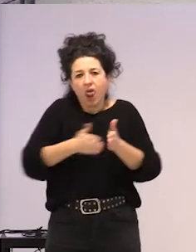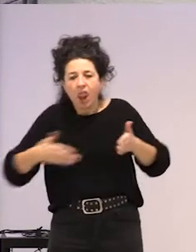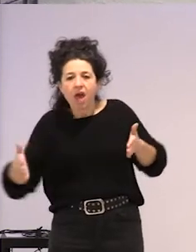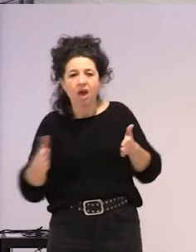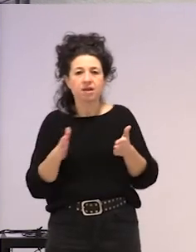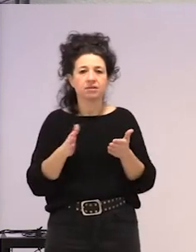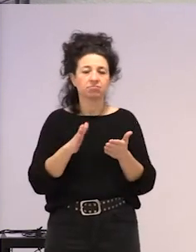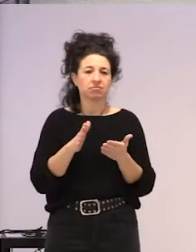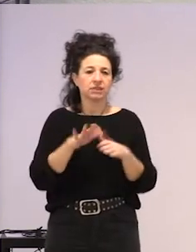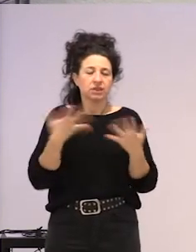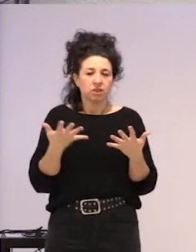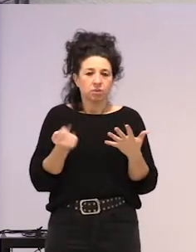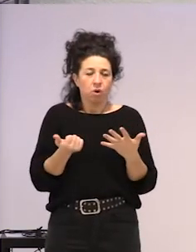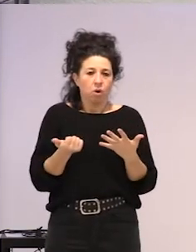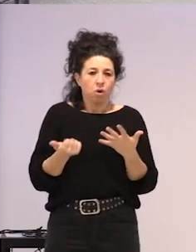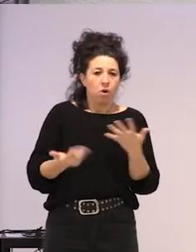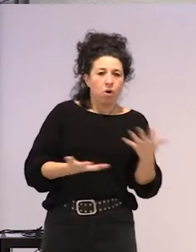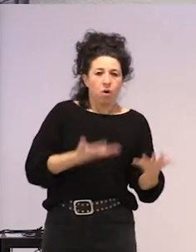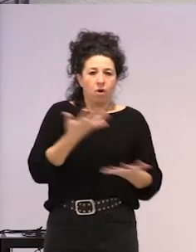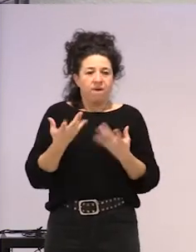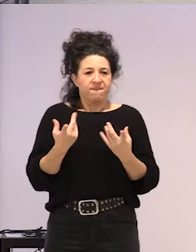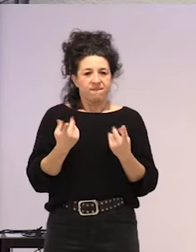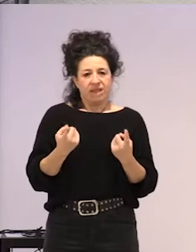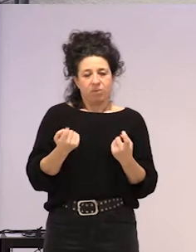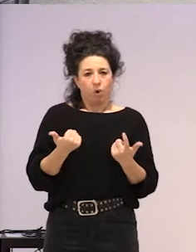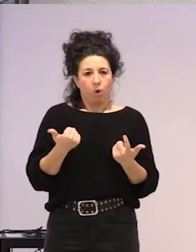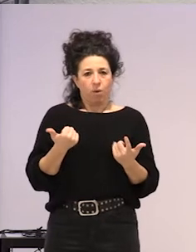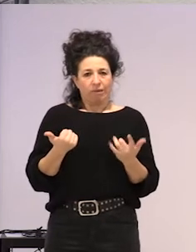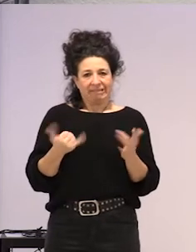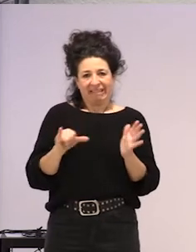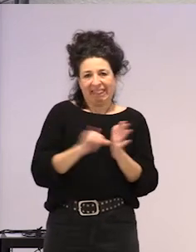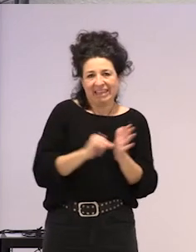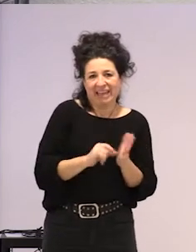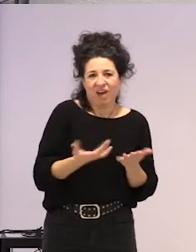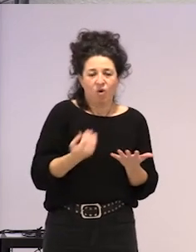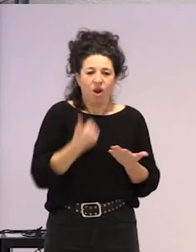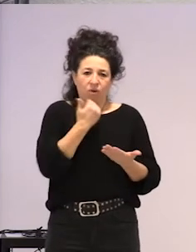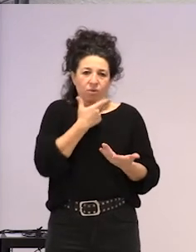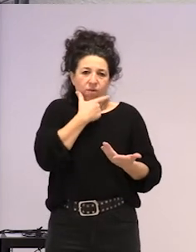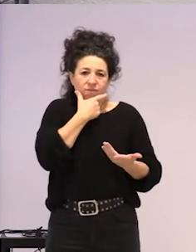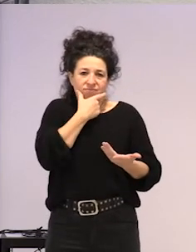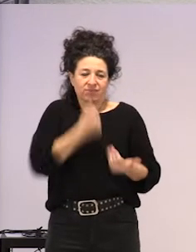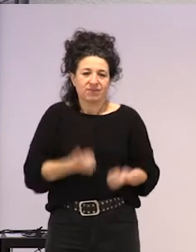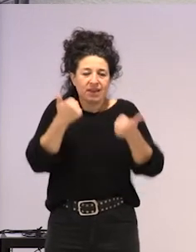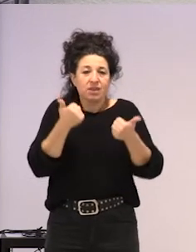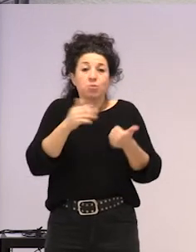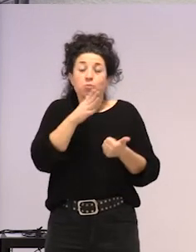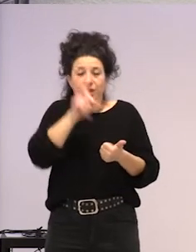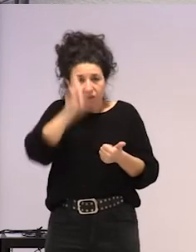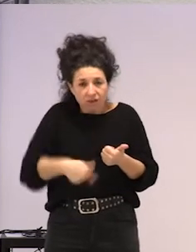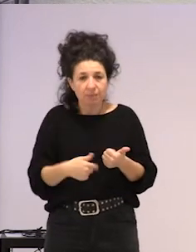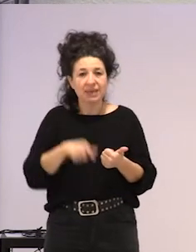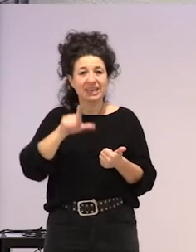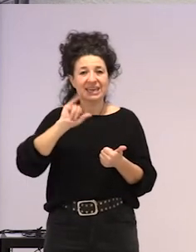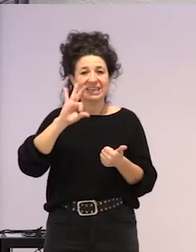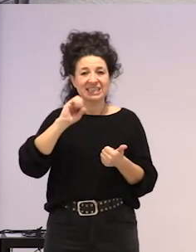lurreratze, eta, falta bat zentzu batean, Eta, bueno, horregatik, ekarredu gore izu